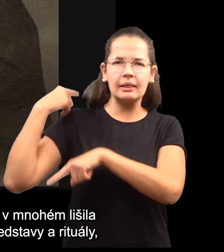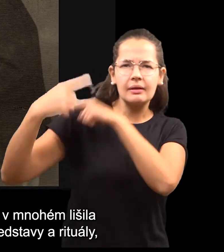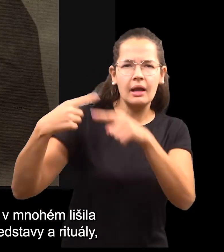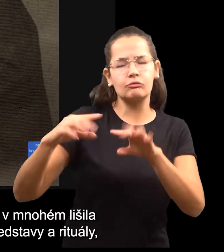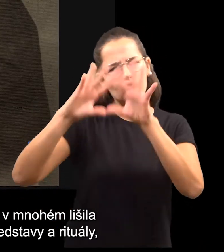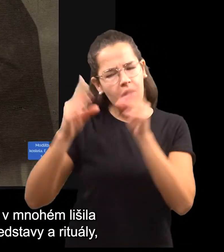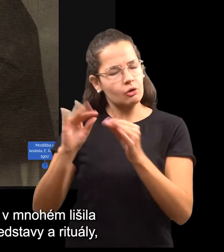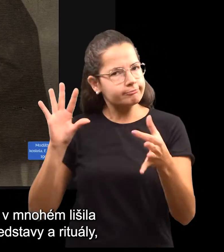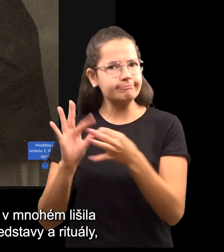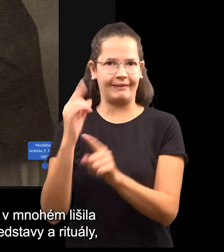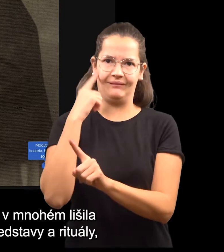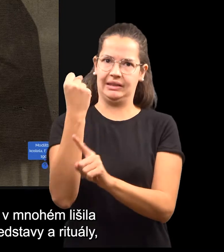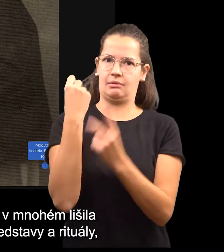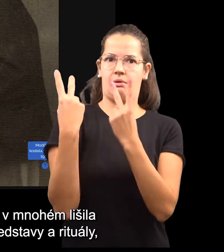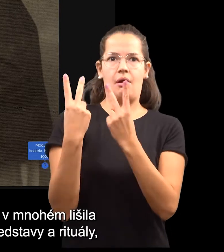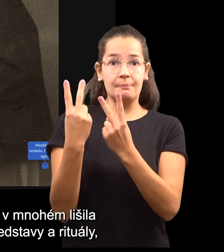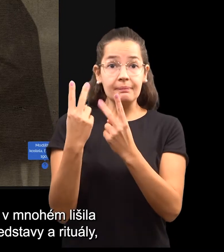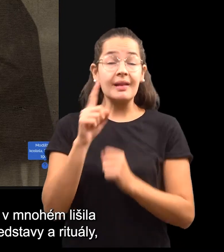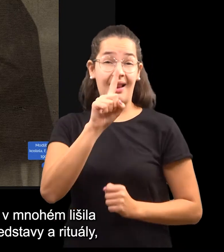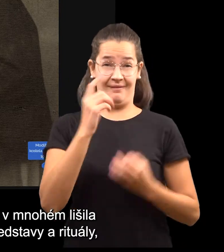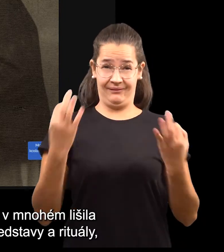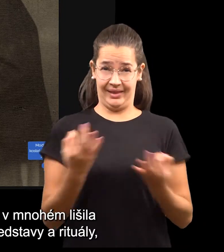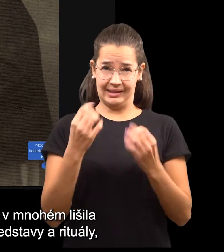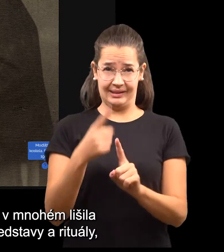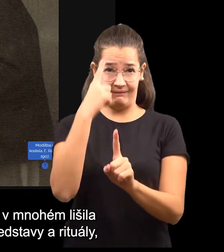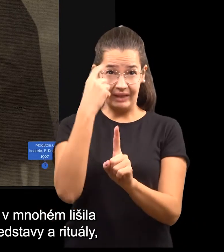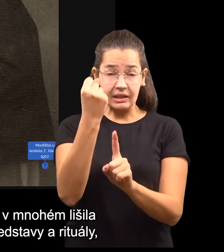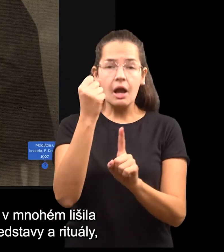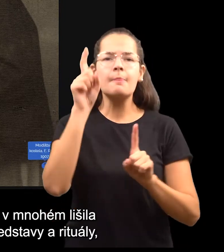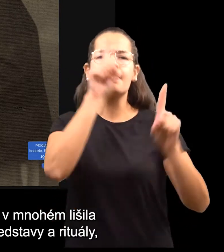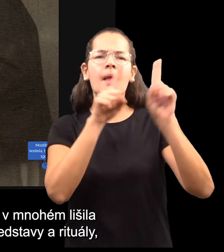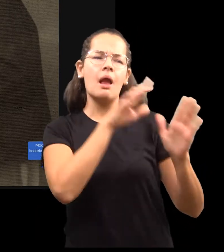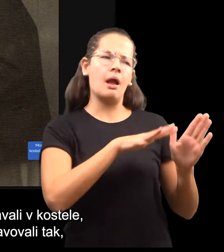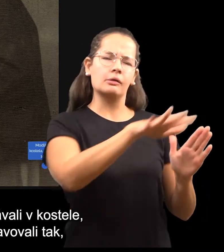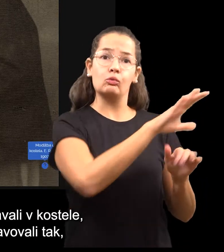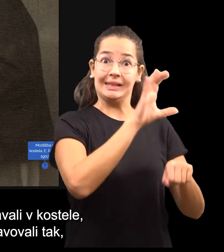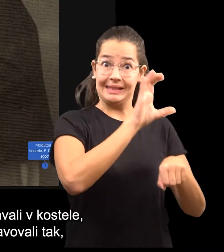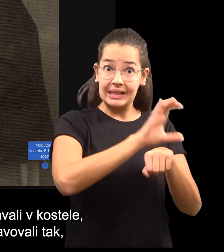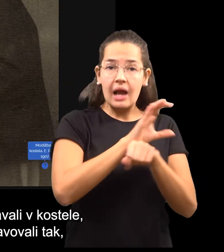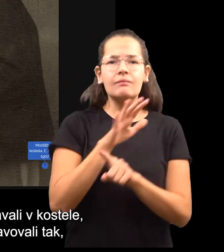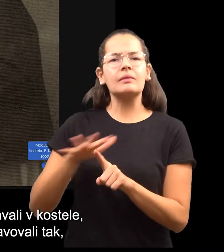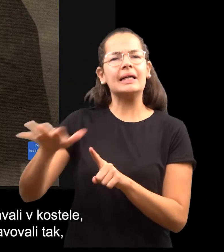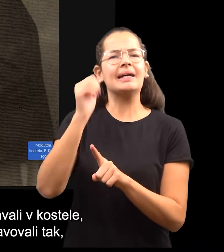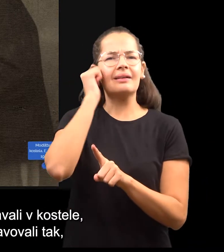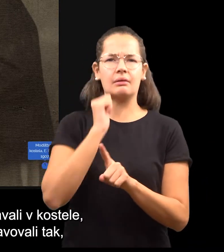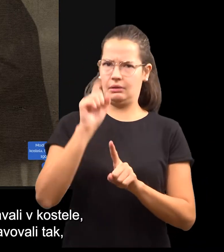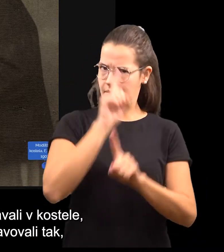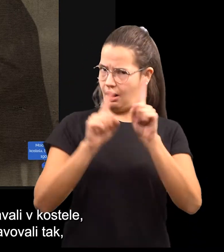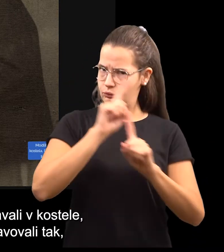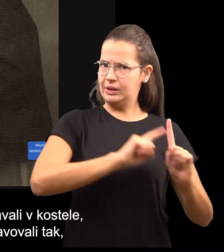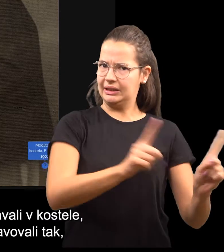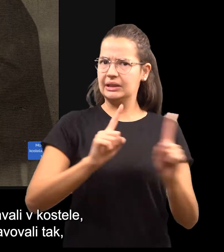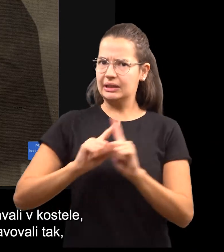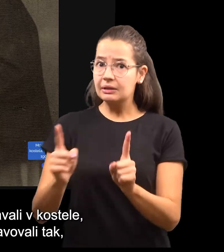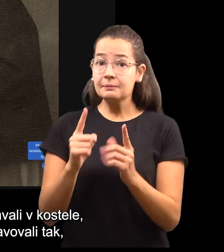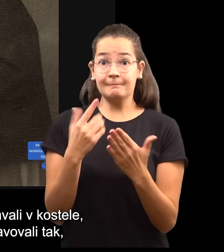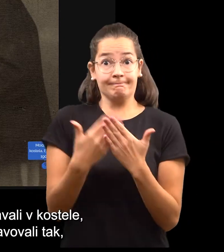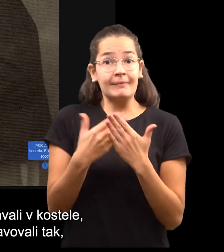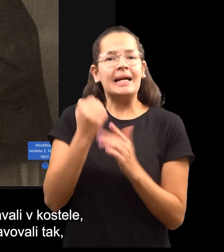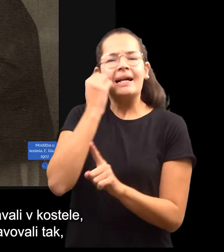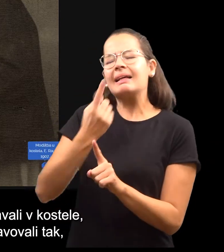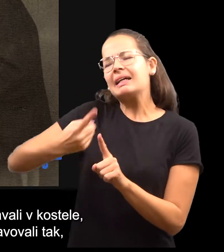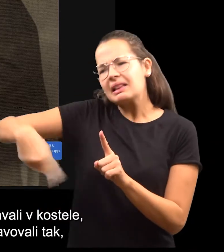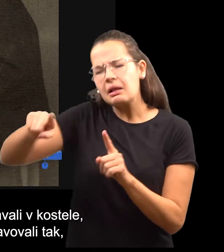se však v mnohém lišila od učení církve. Náboženské představy a rituály, se kterými se vesničané setkávali v kostele, si